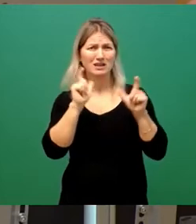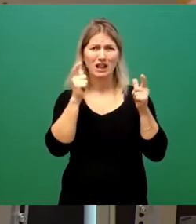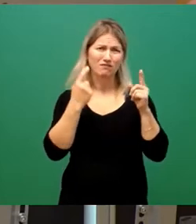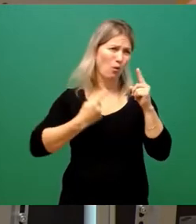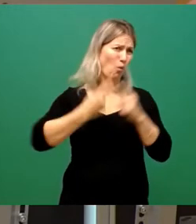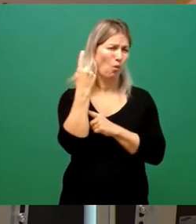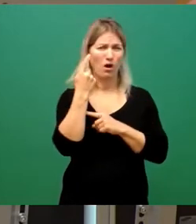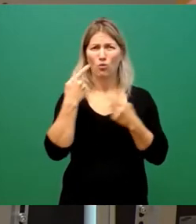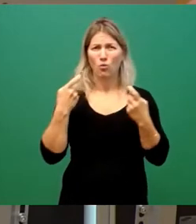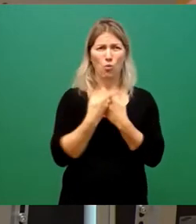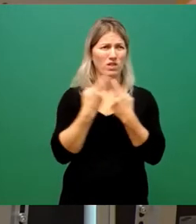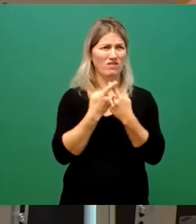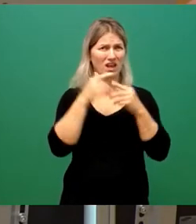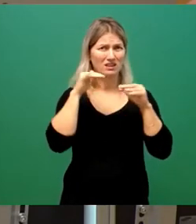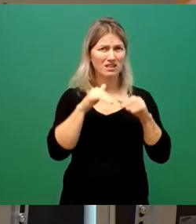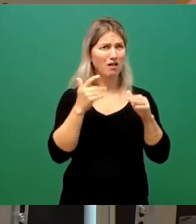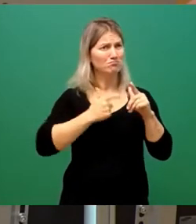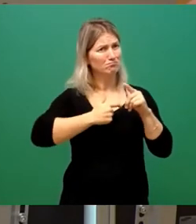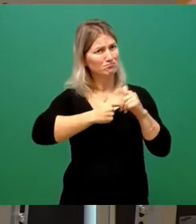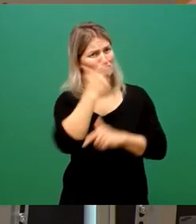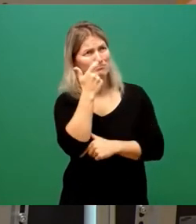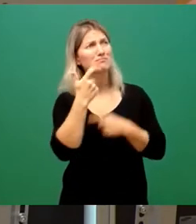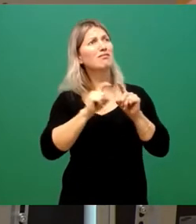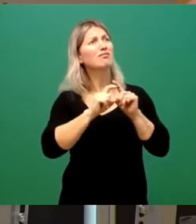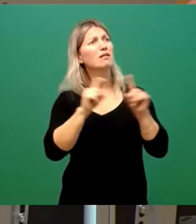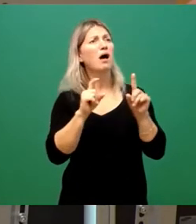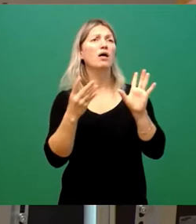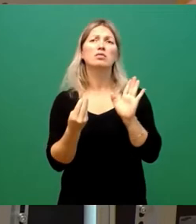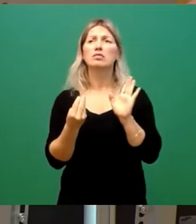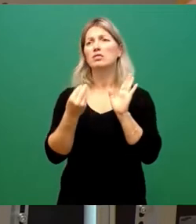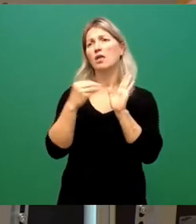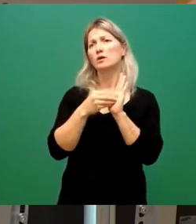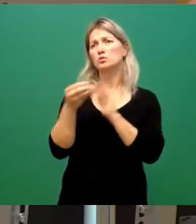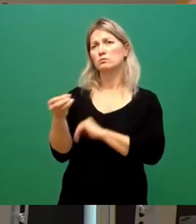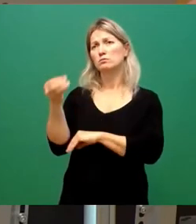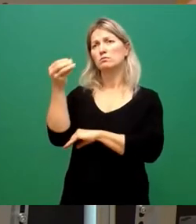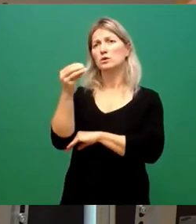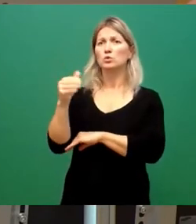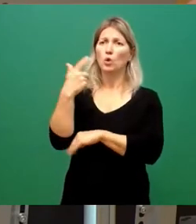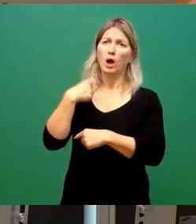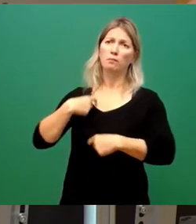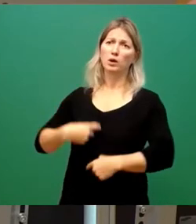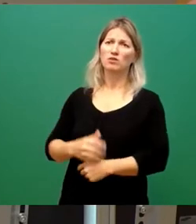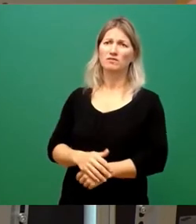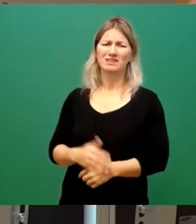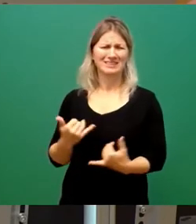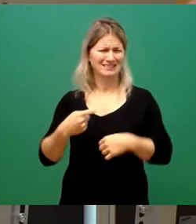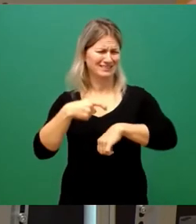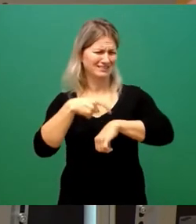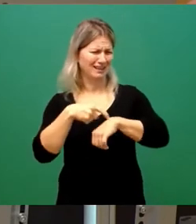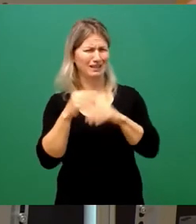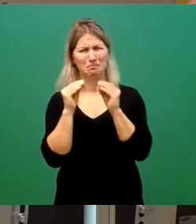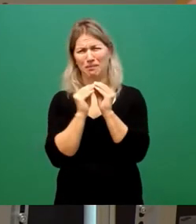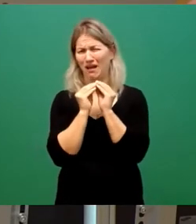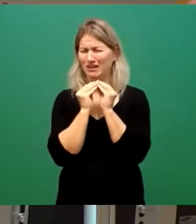ernsthaft über einen neuen Bürgermeister, über einen zusätzlichen Posten nachzudenken, das passt nicht in die Zeit. Beim besten Willen nicht.